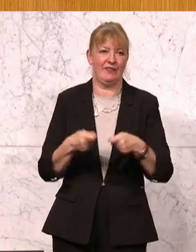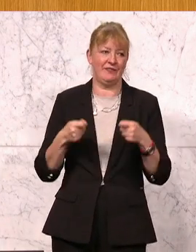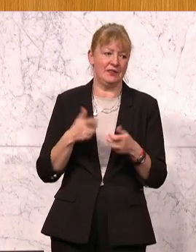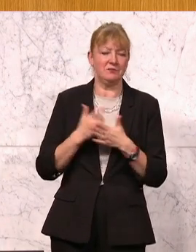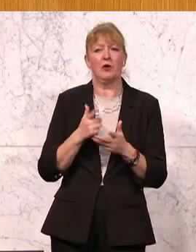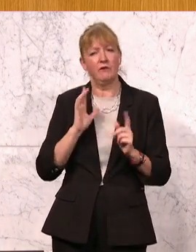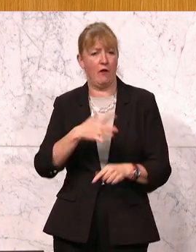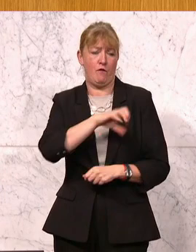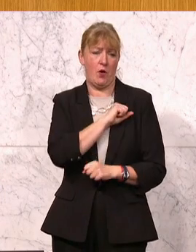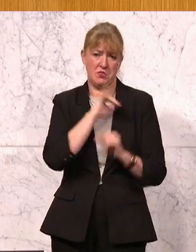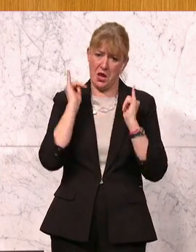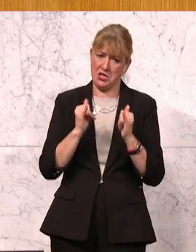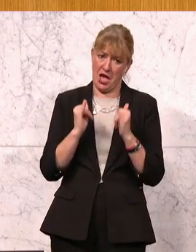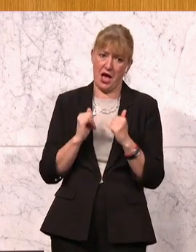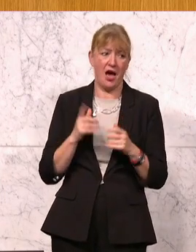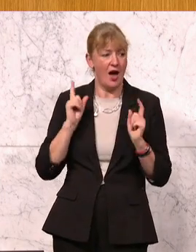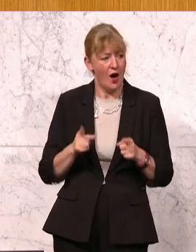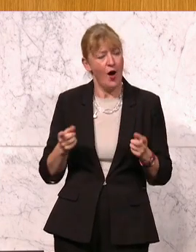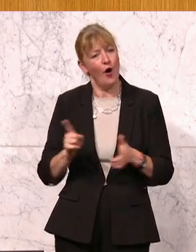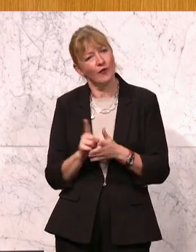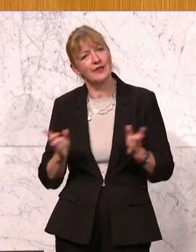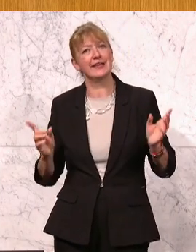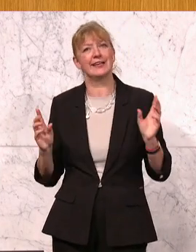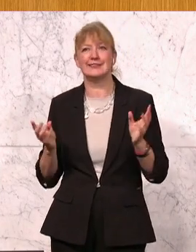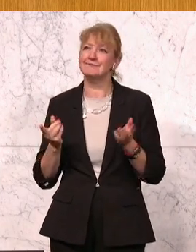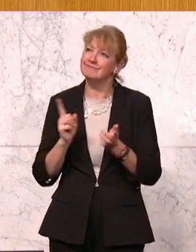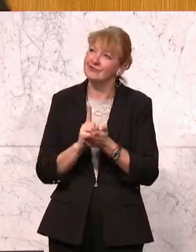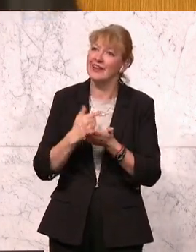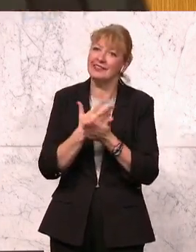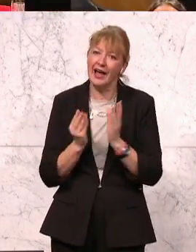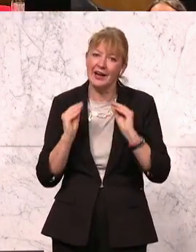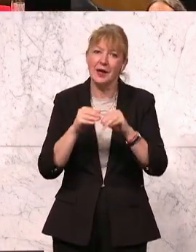dreimal lohnen und wäre auch ein Beitrag für mehr qualifizierte Arbeitskräfte. Danke.